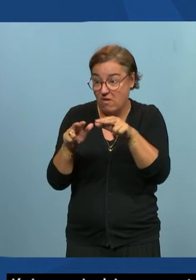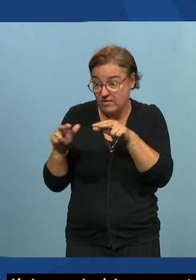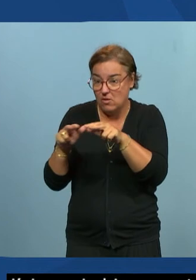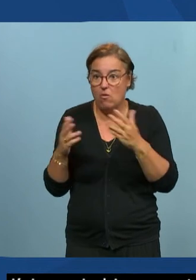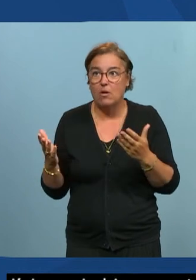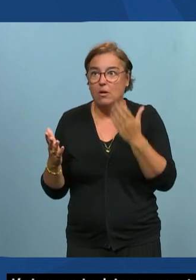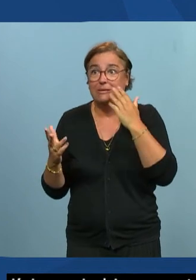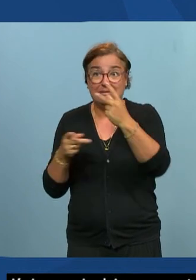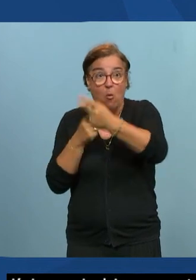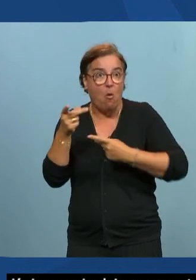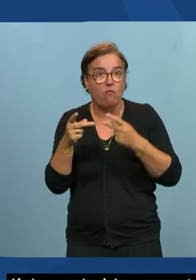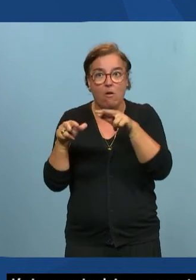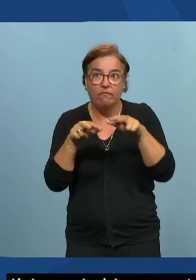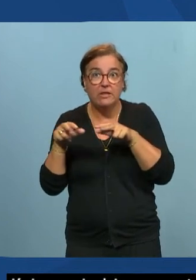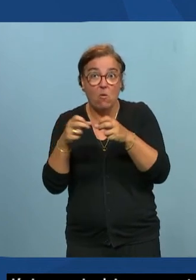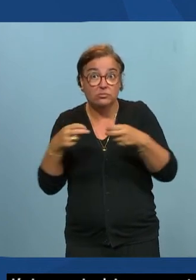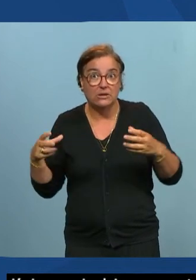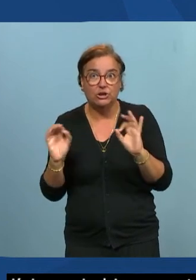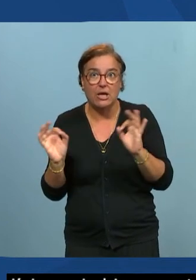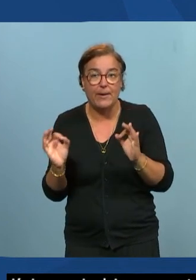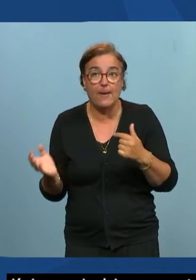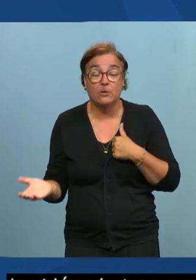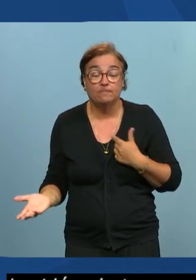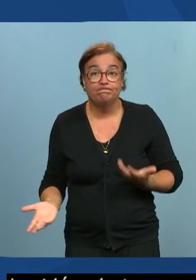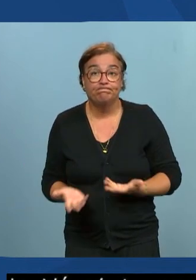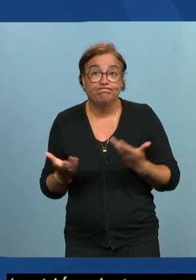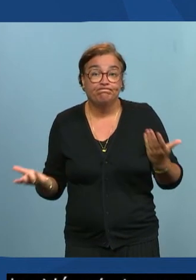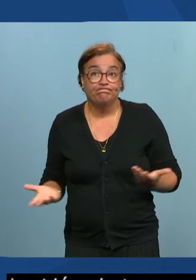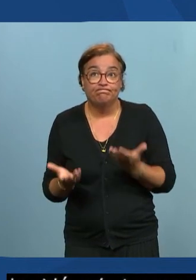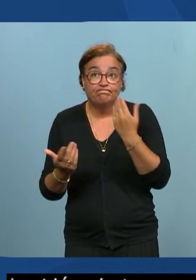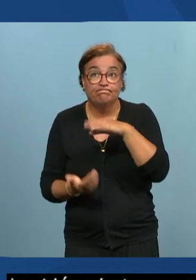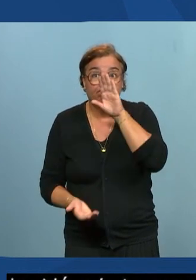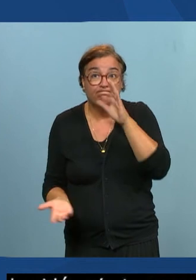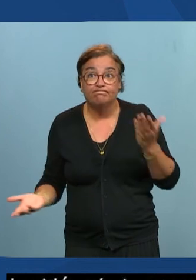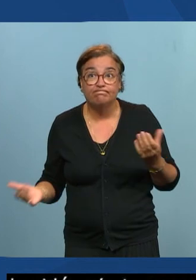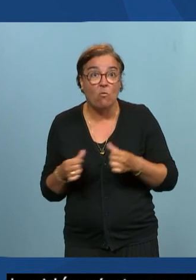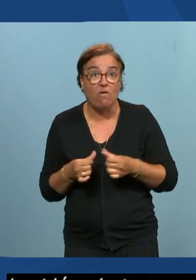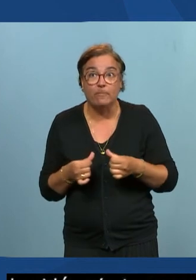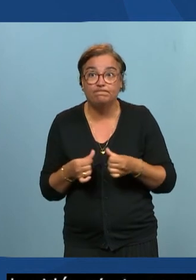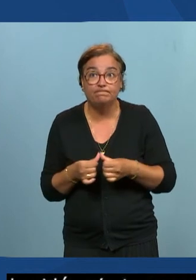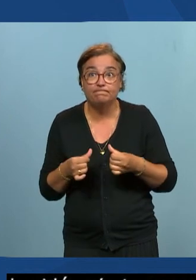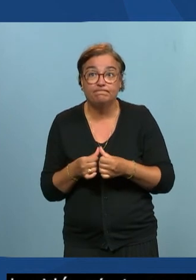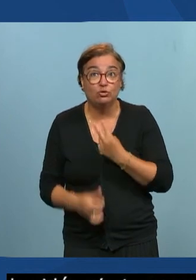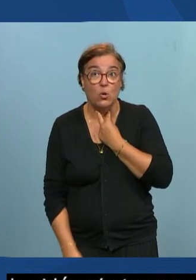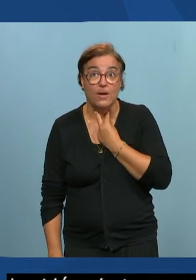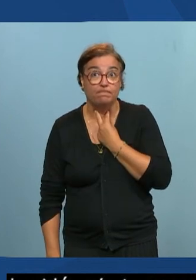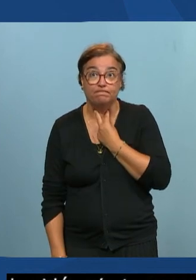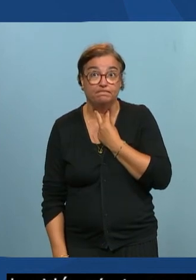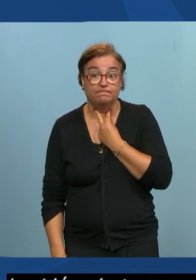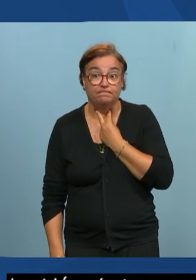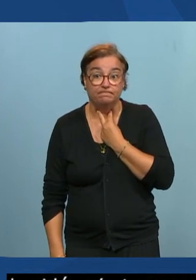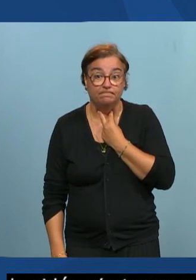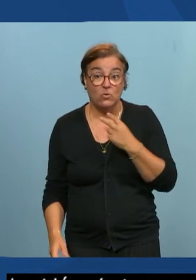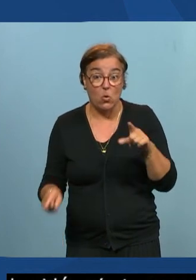une vidéo de non-sous-titrée en tant qu'utilisatrice et si je fais je ne rien faire donc c'est la même chose dans un